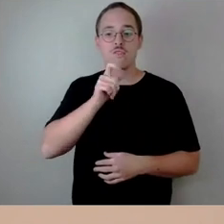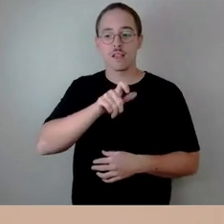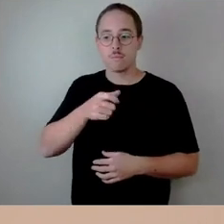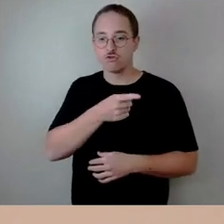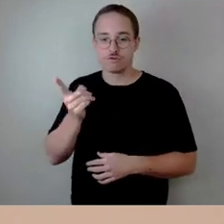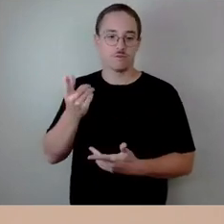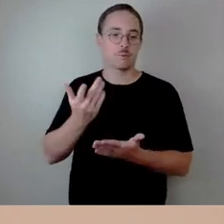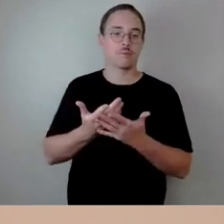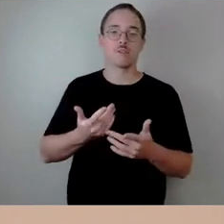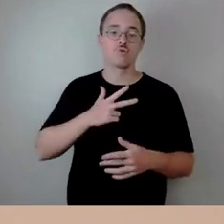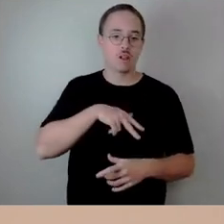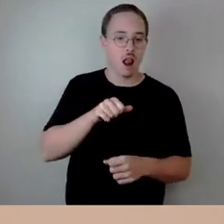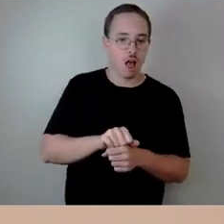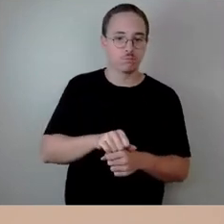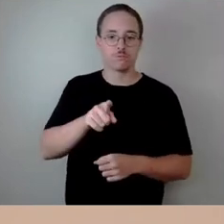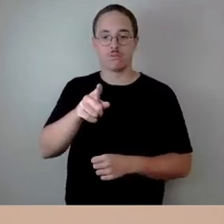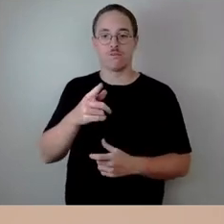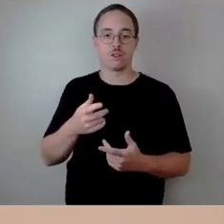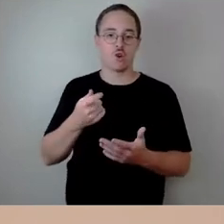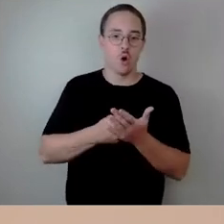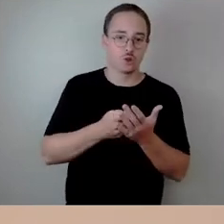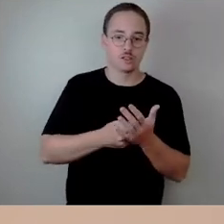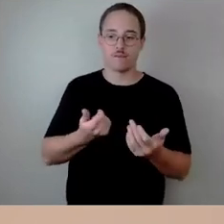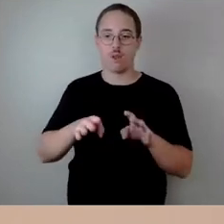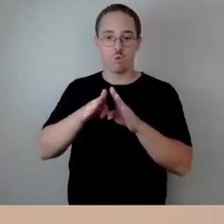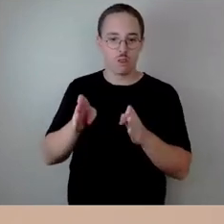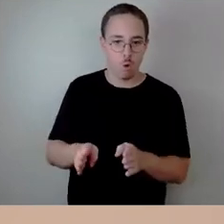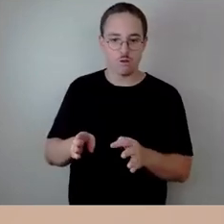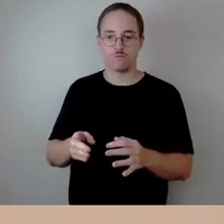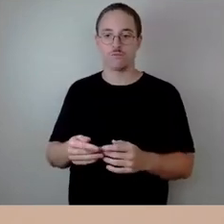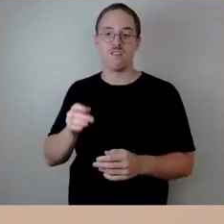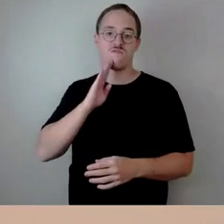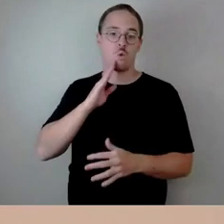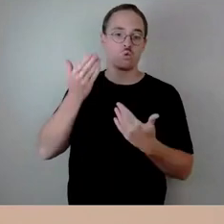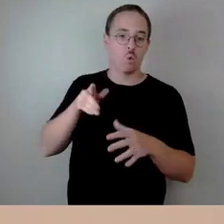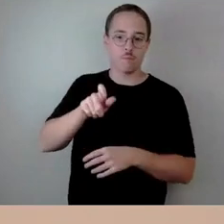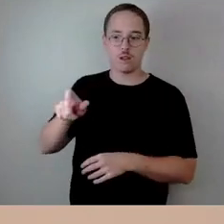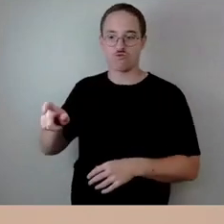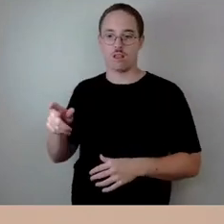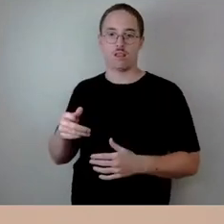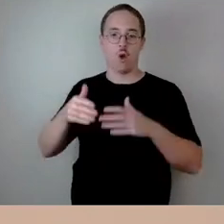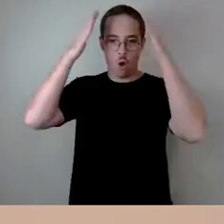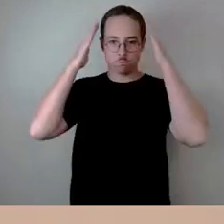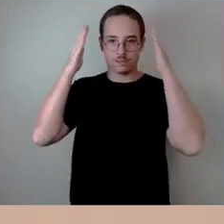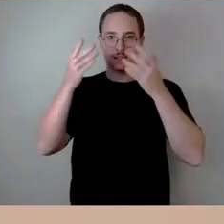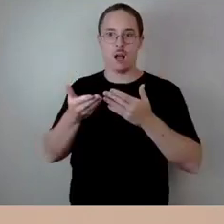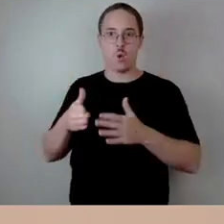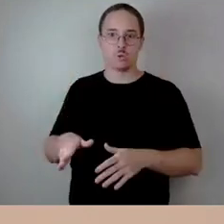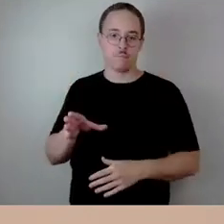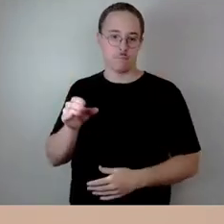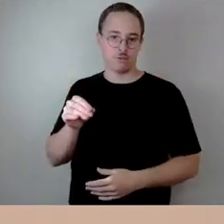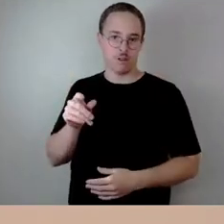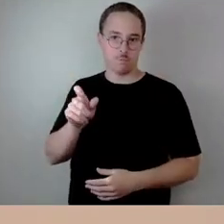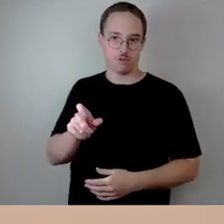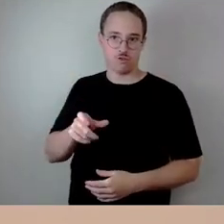zur Verfügung stellen, wie wir Wohnungslose begleiten, wie wir Obdachlose begleiten, wie wir im Gesundheitsamt auch